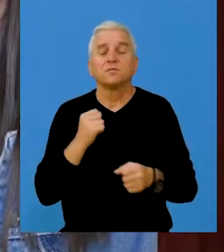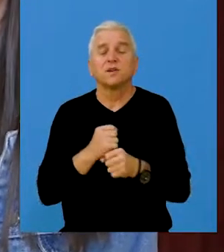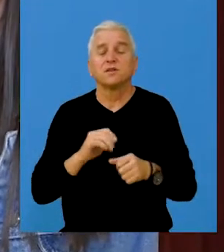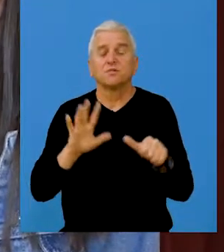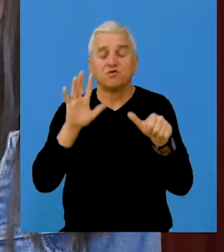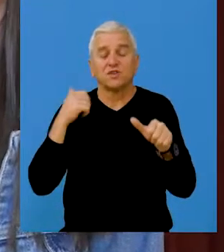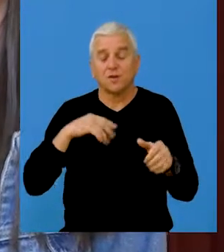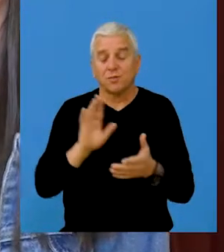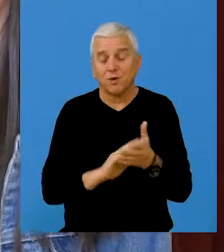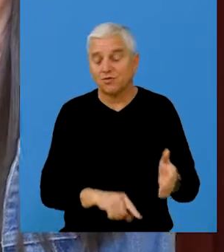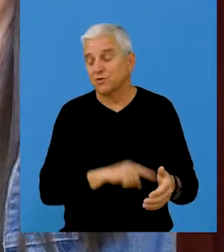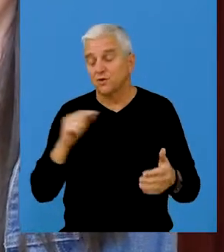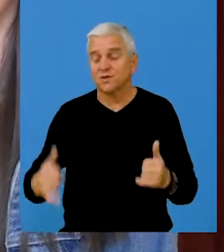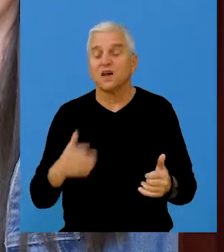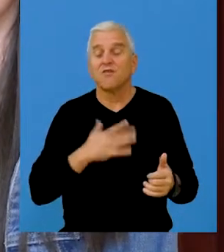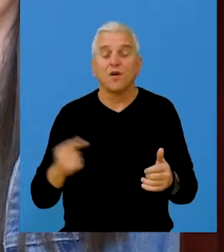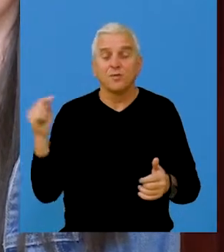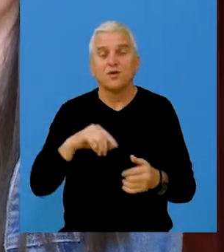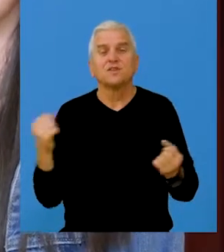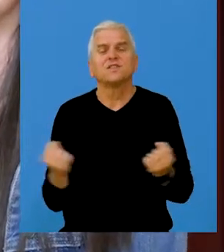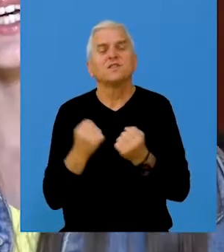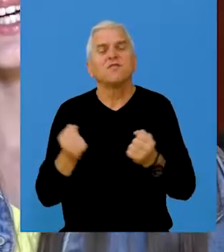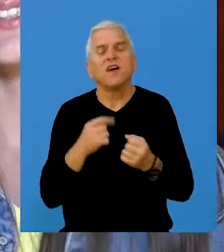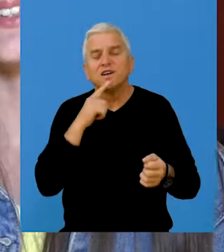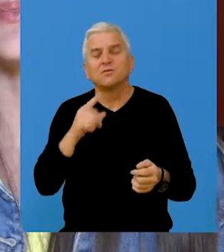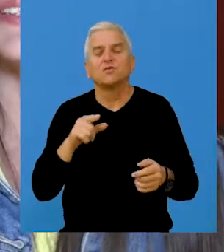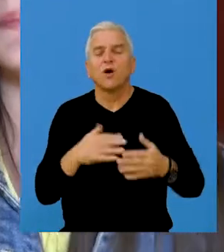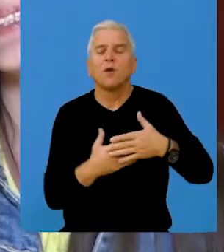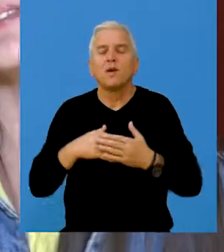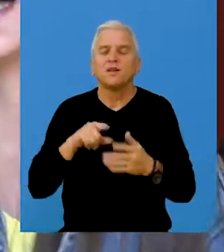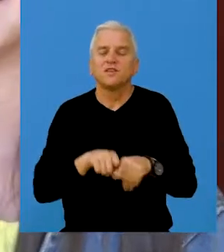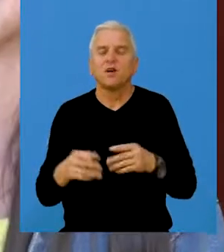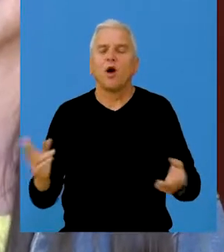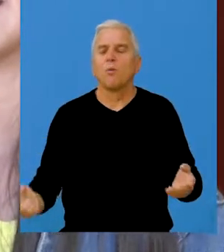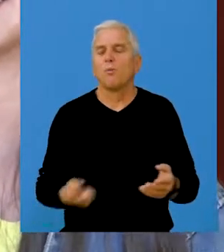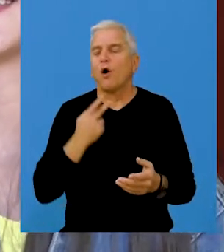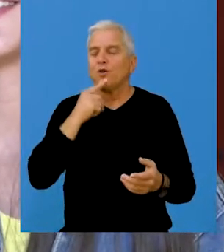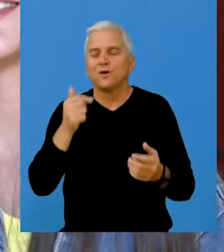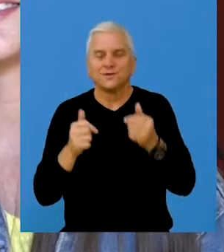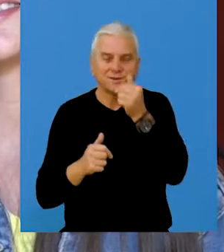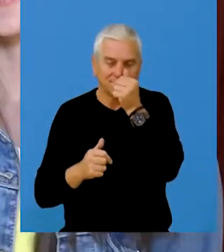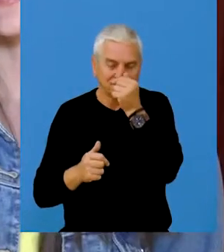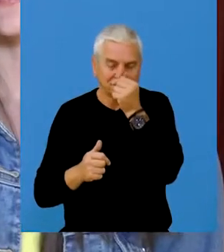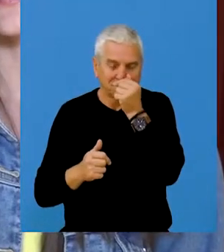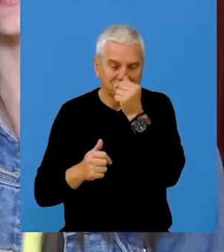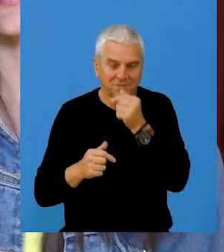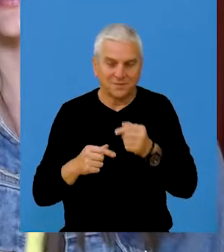Plesom se bavim od svoje šeste godine, volim da dolazem na probe i da plešem, za mene je ples motivacija.